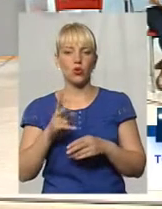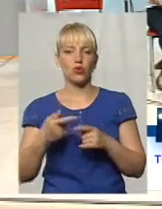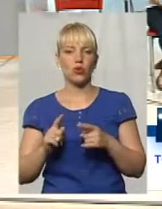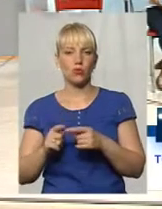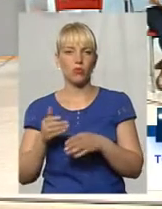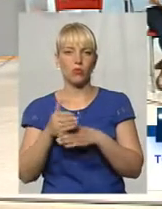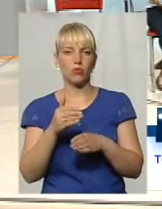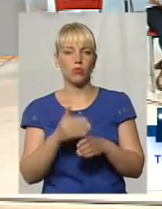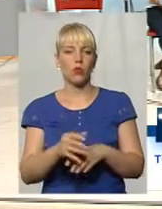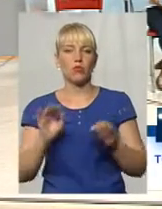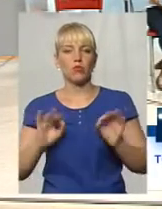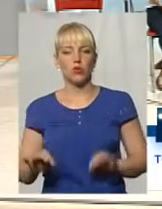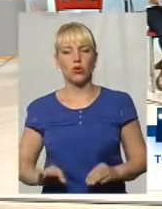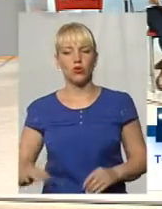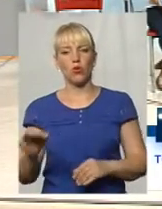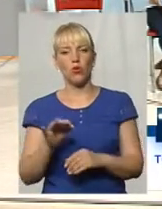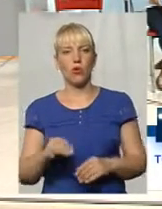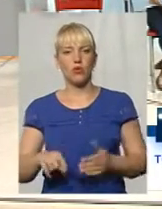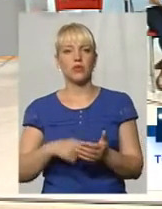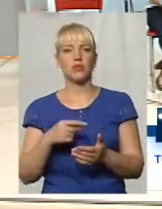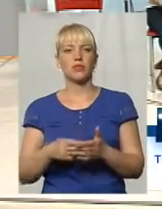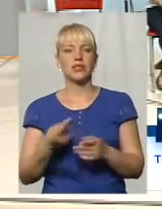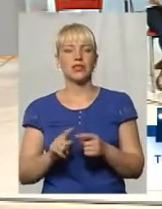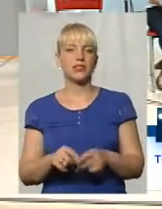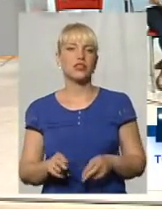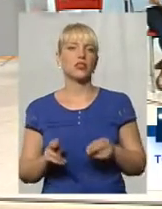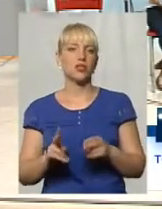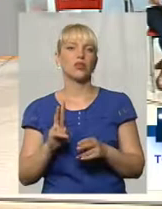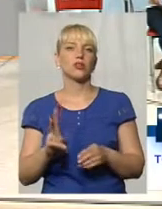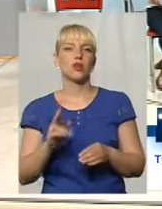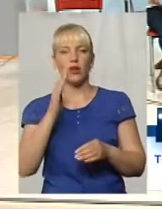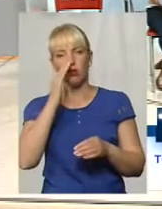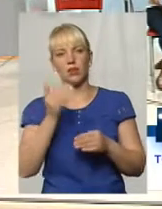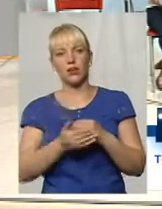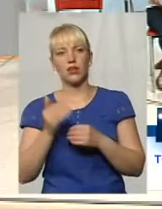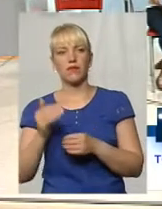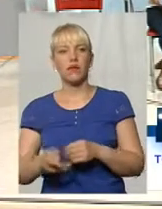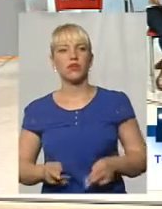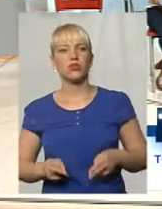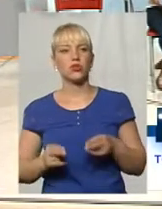області, місце, це просто злочин. Вони прикривають злочини